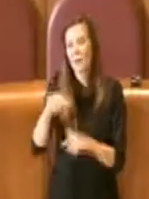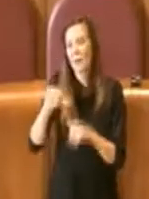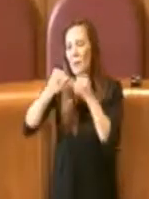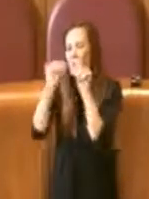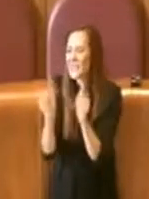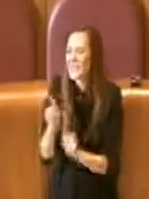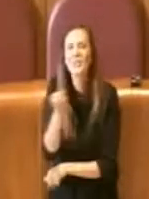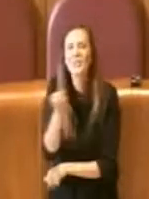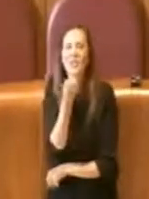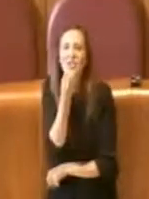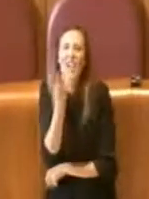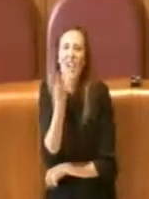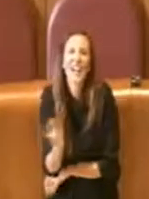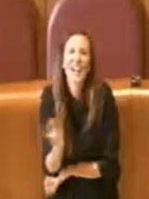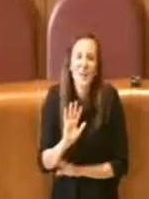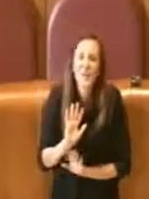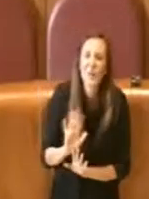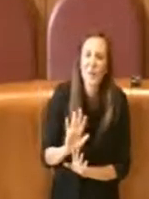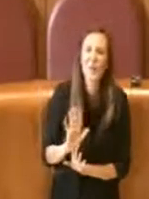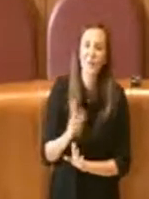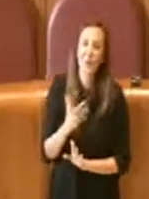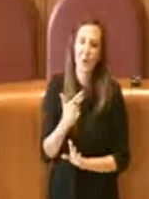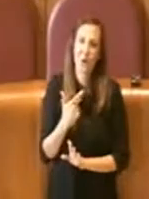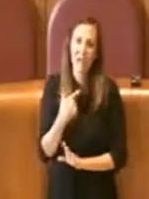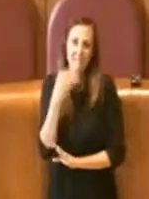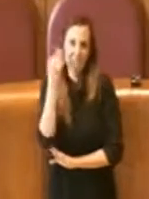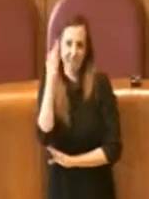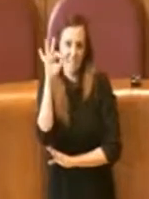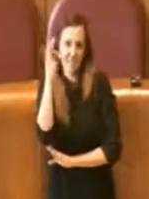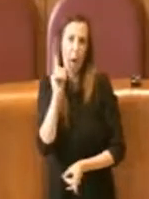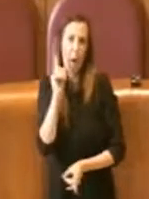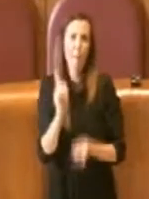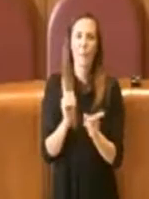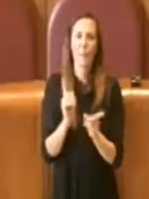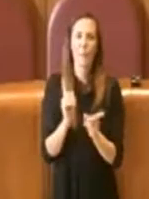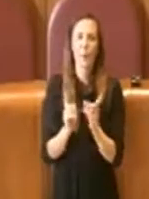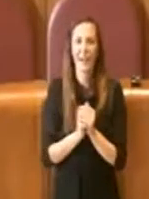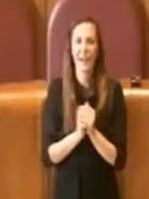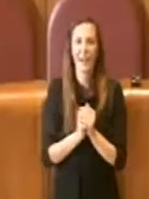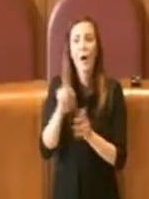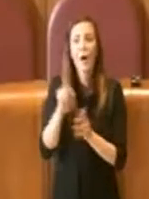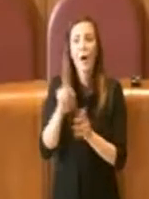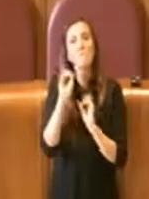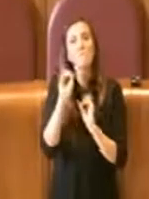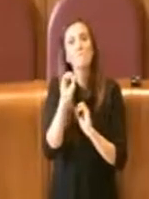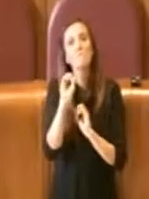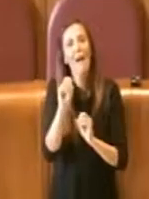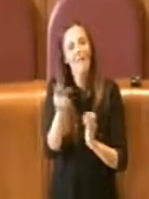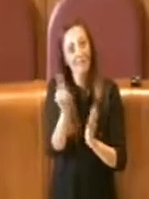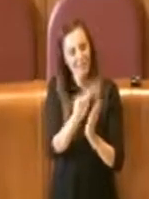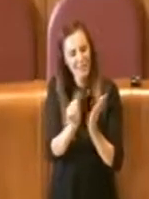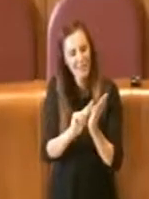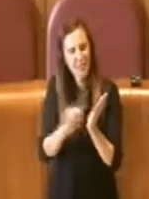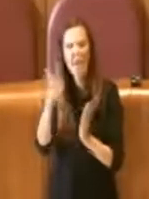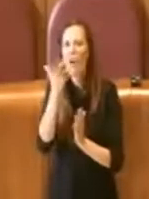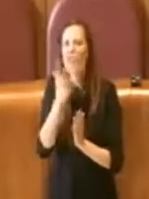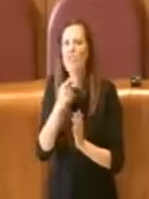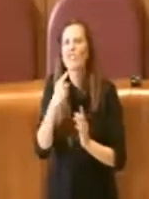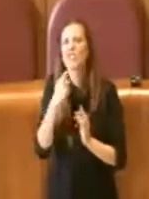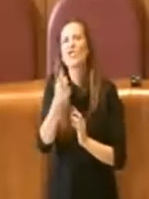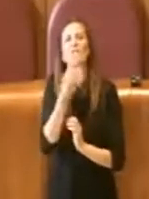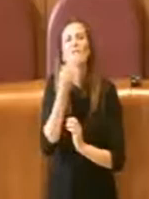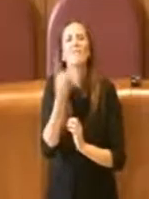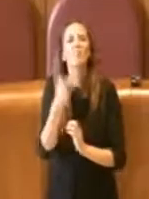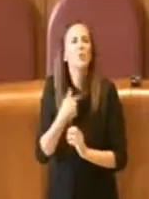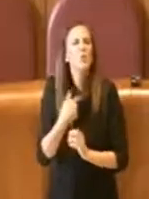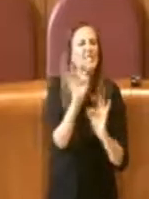generoso, raffinato e popolare allo stesso tempo. Il maestro scriveva di non voler disturbare nessuno, ma noi